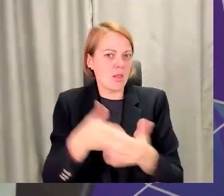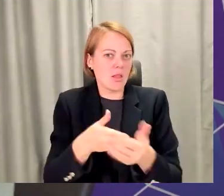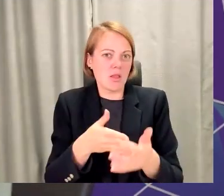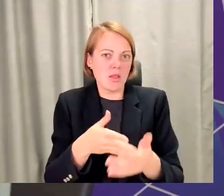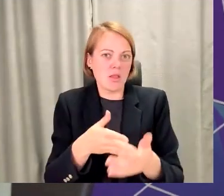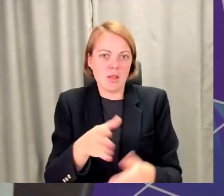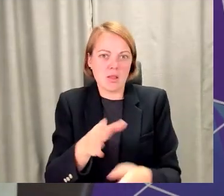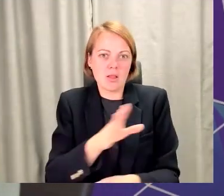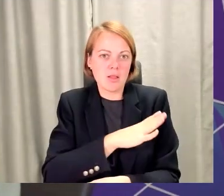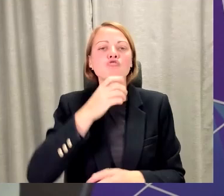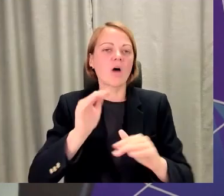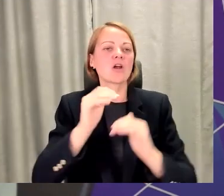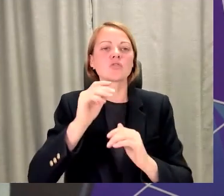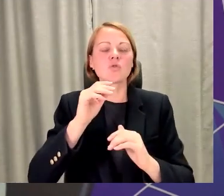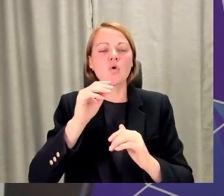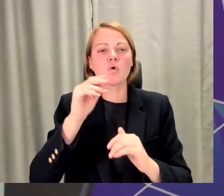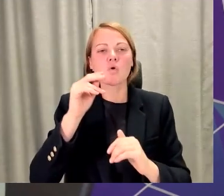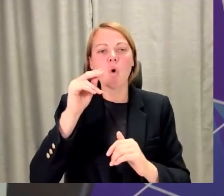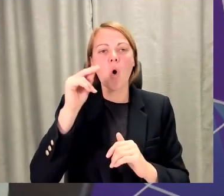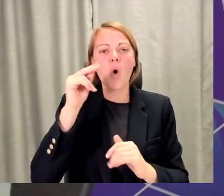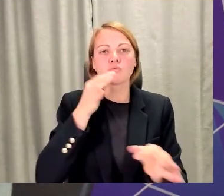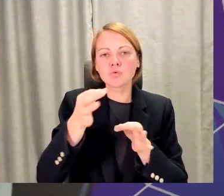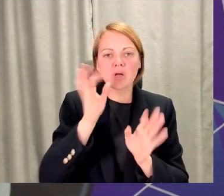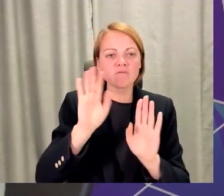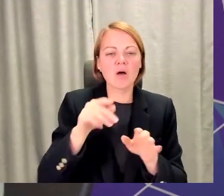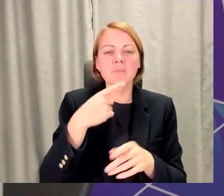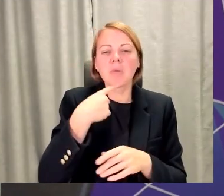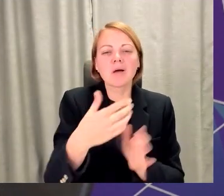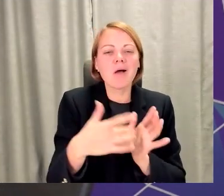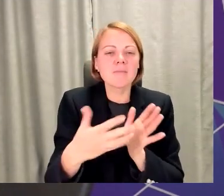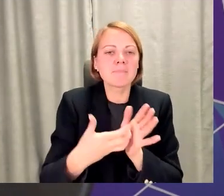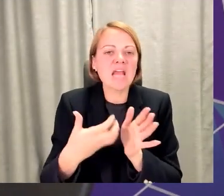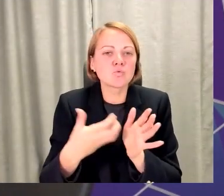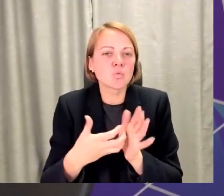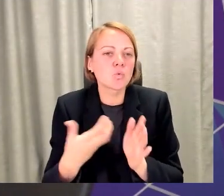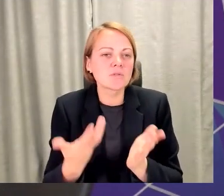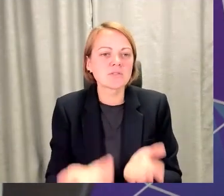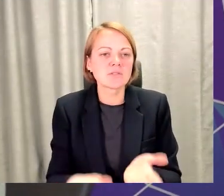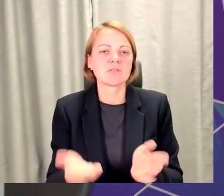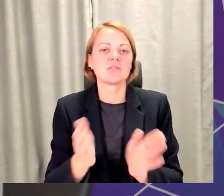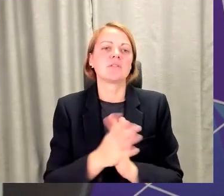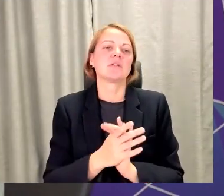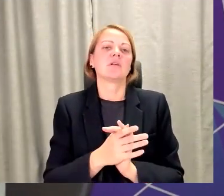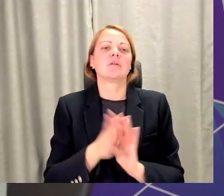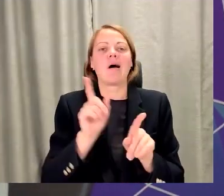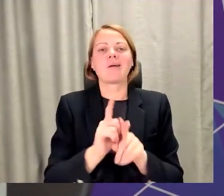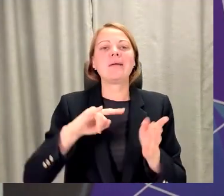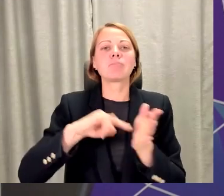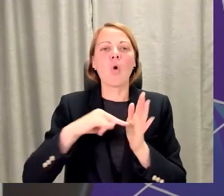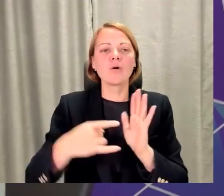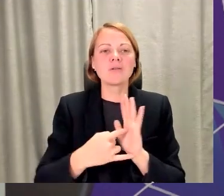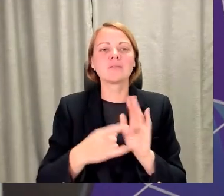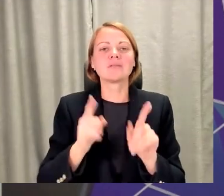pateikt, kuras tās prasmes tev vēl pietrūkst, un savukārt vijā īstenotajos projektos ir arī finanši instrumenti, kas var